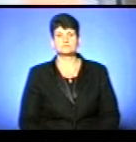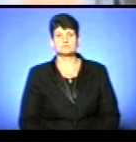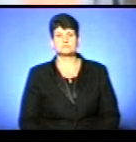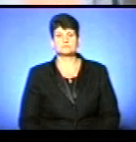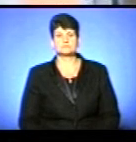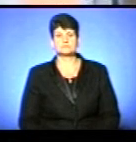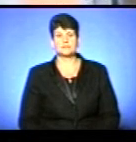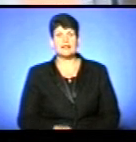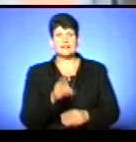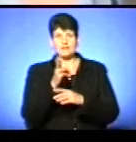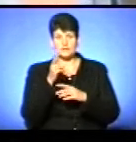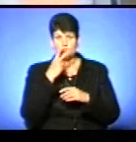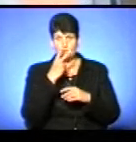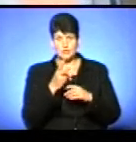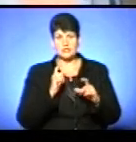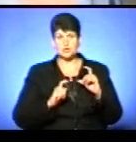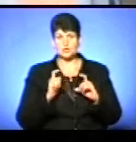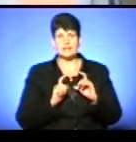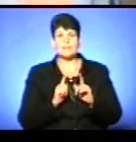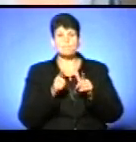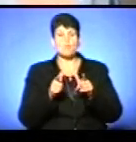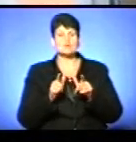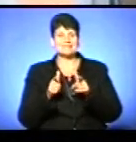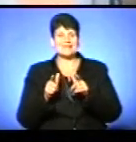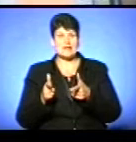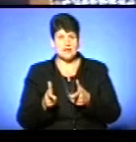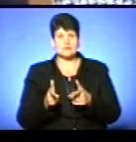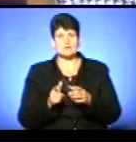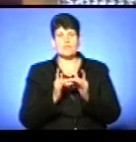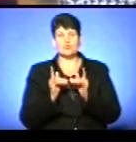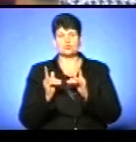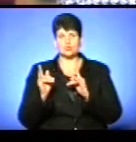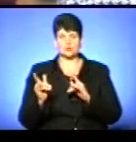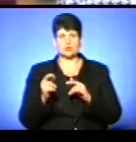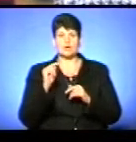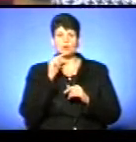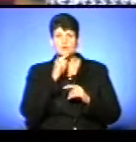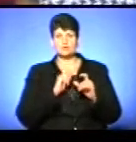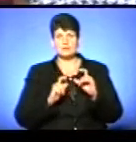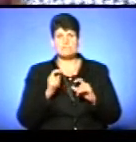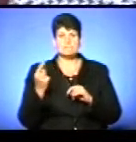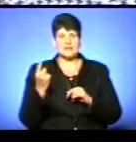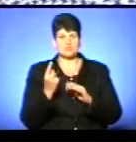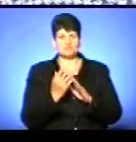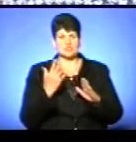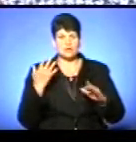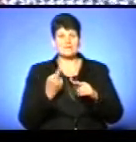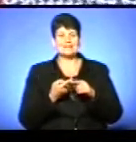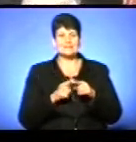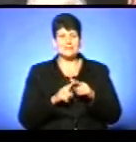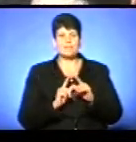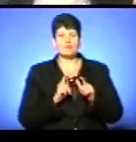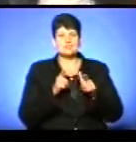На відео ми бачимо, студенти поселяються в гуртожиток економічного університету. В першу чергу поселяють першокурсників, каже директор